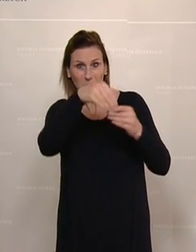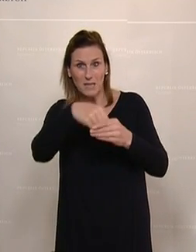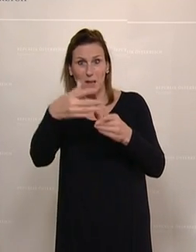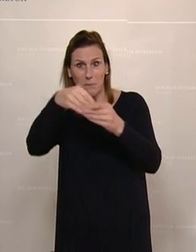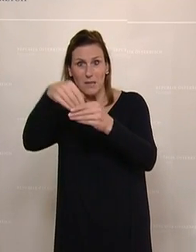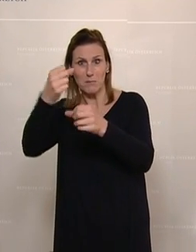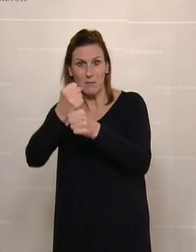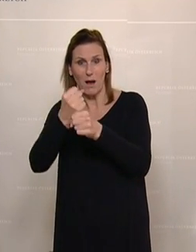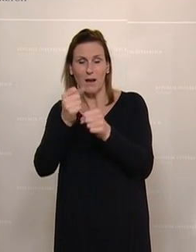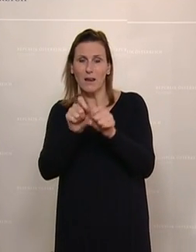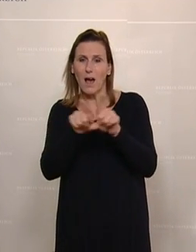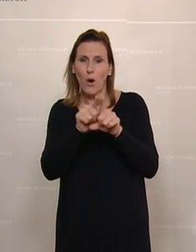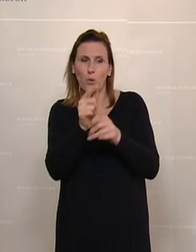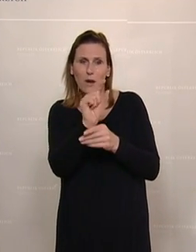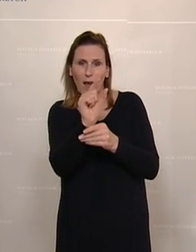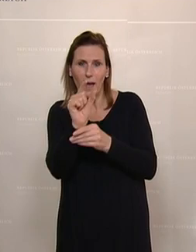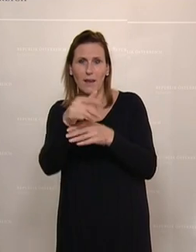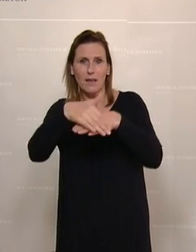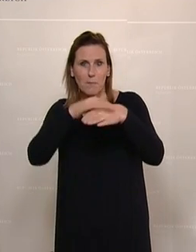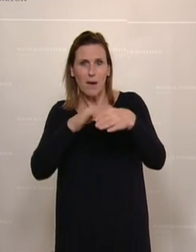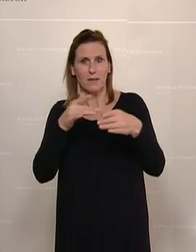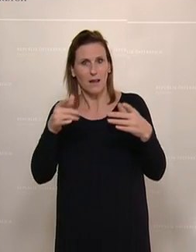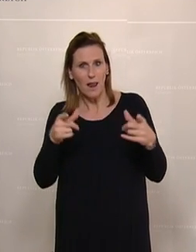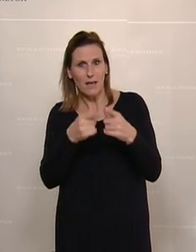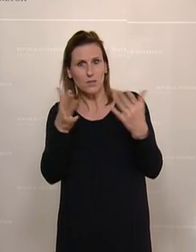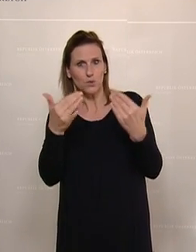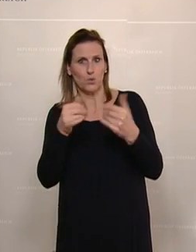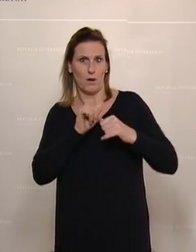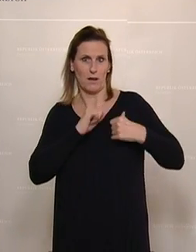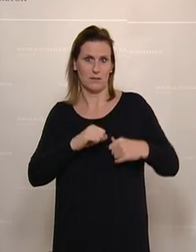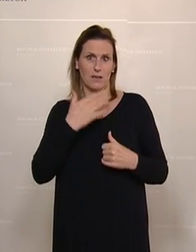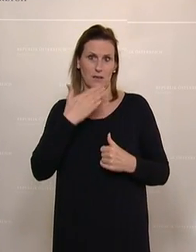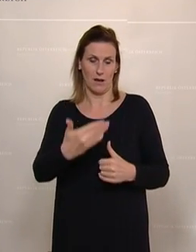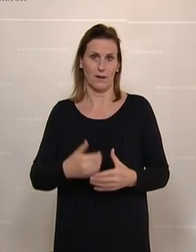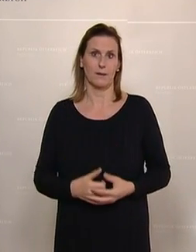auch im Kleinen auf der Ebene der Gemeinden zu leisten. Herzlichen Dank.